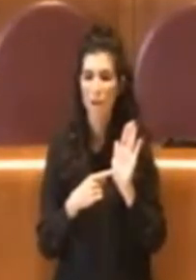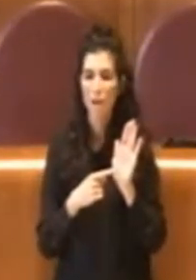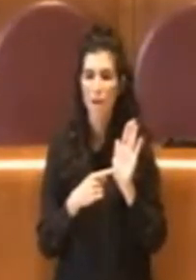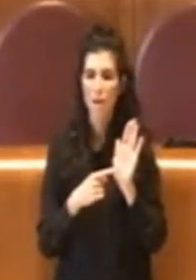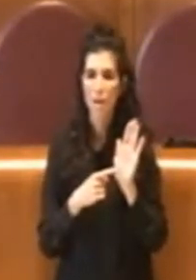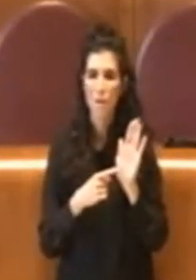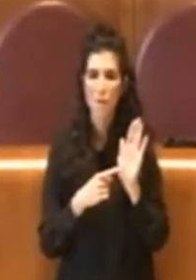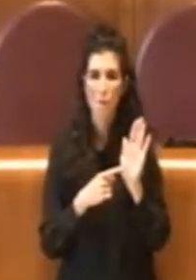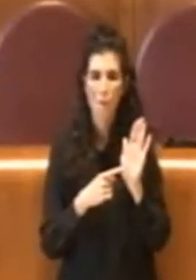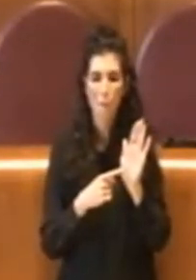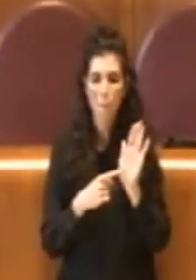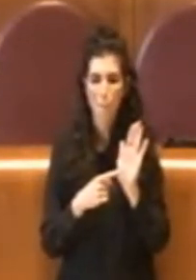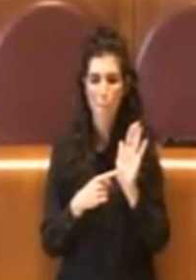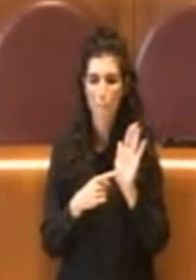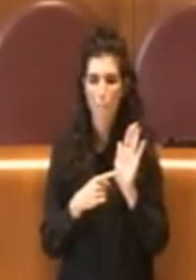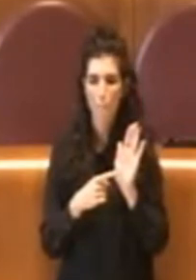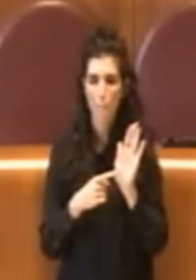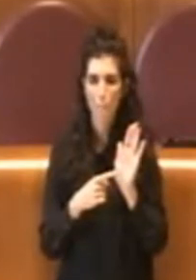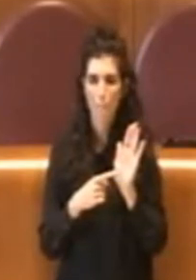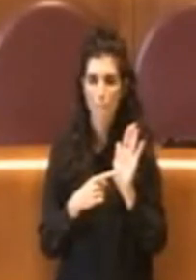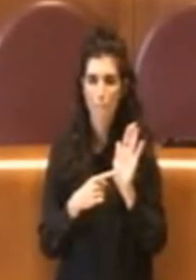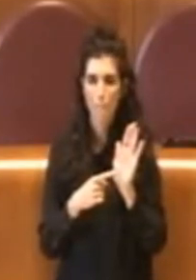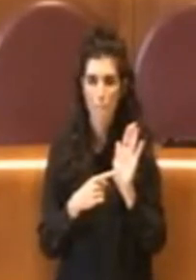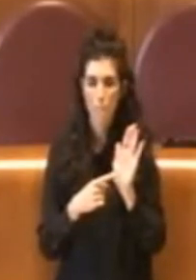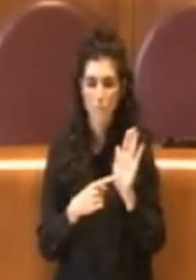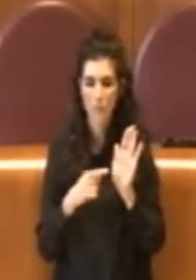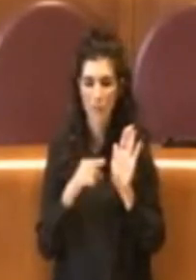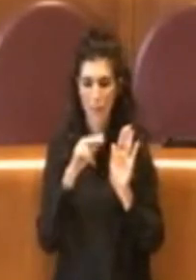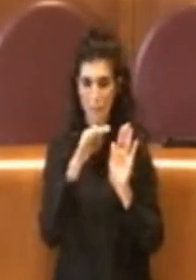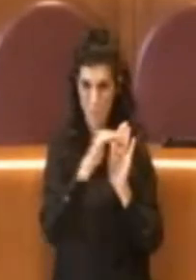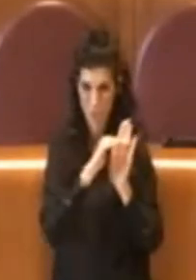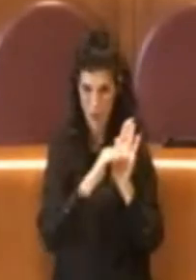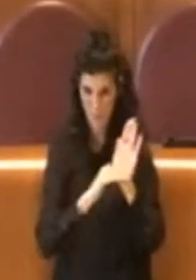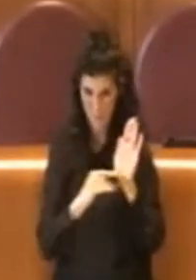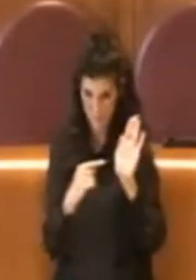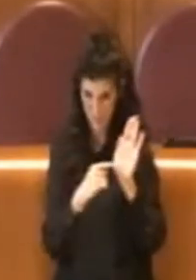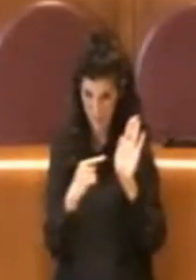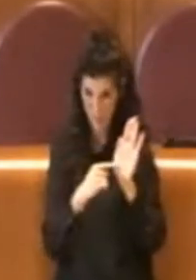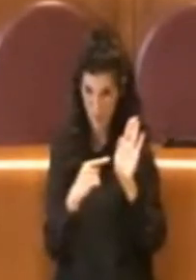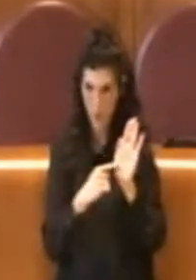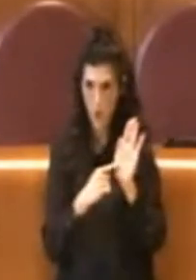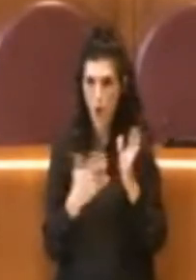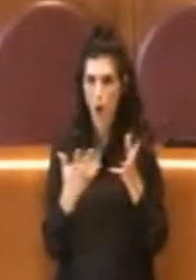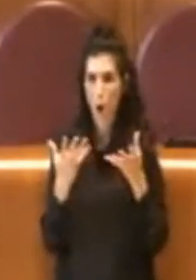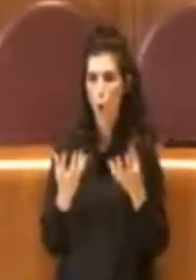necessariamente i conti con un concetto che se